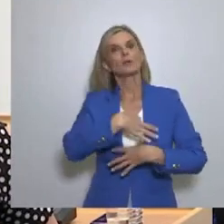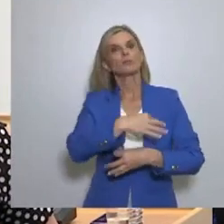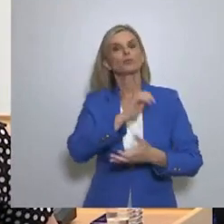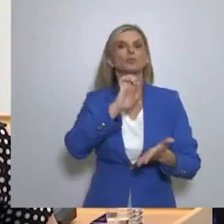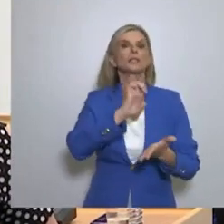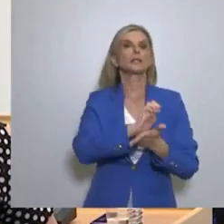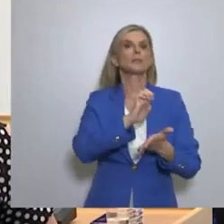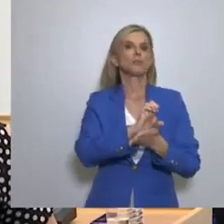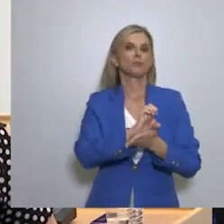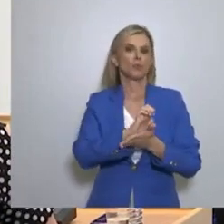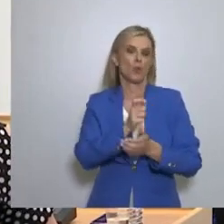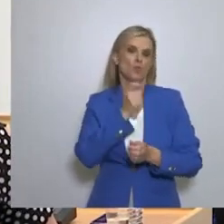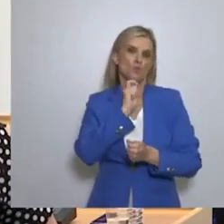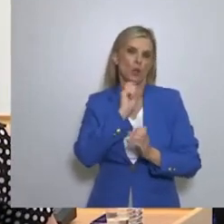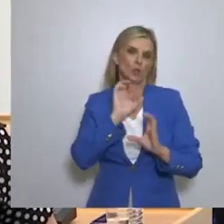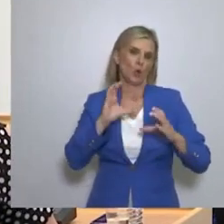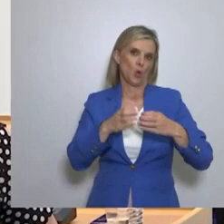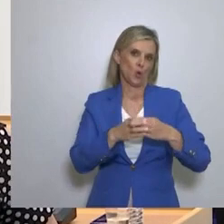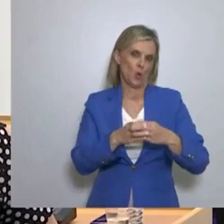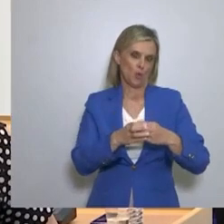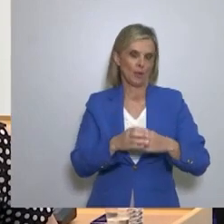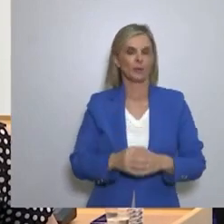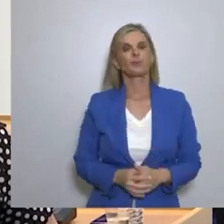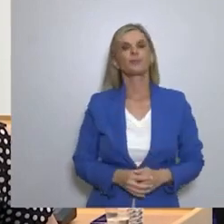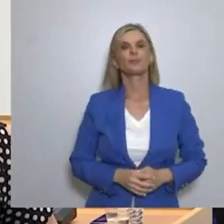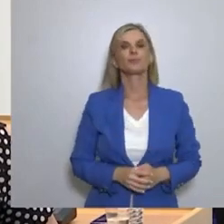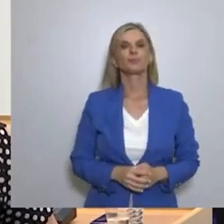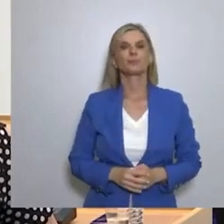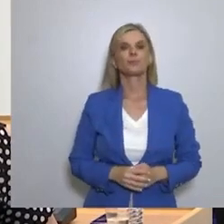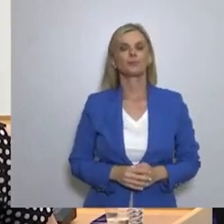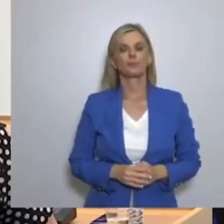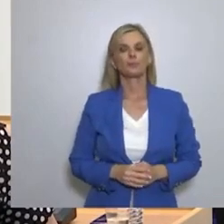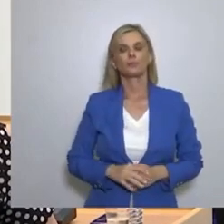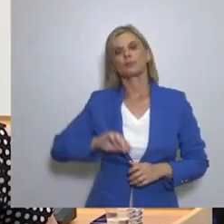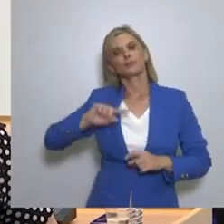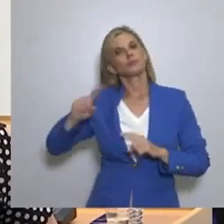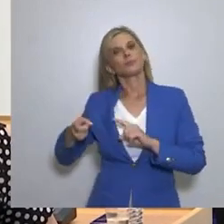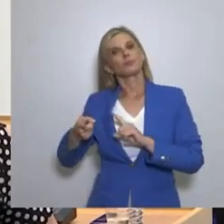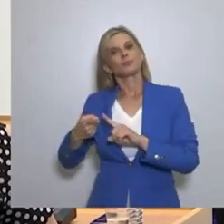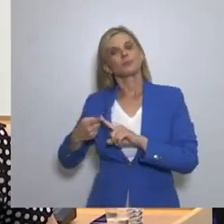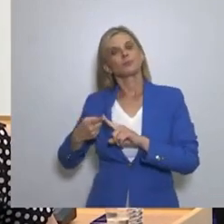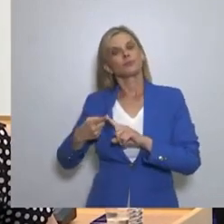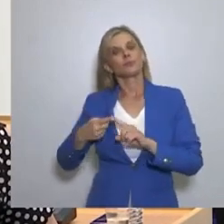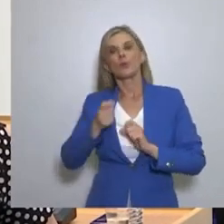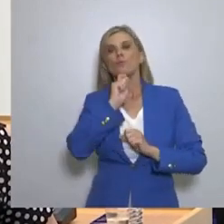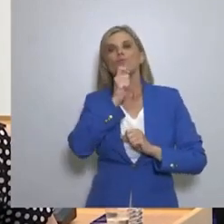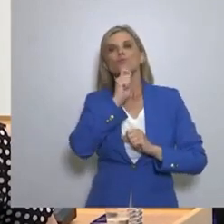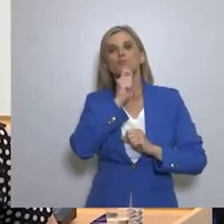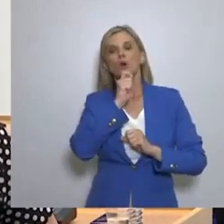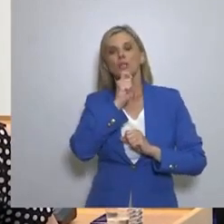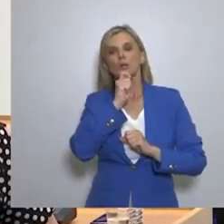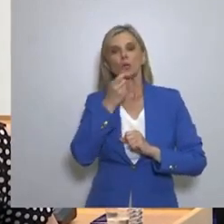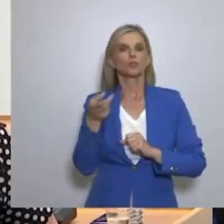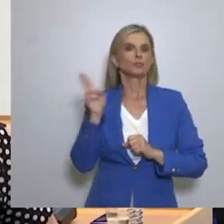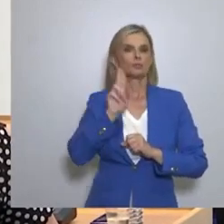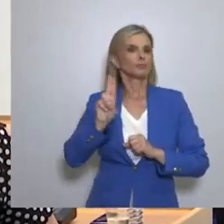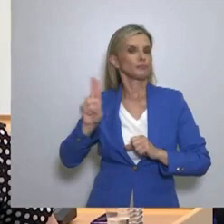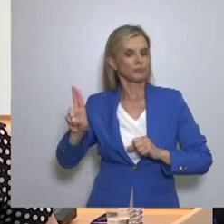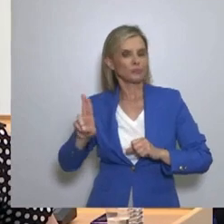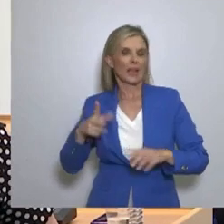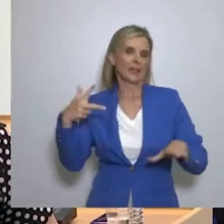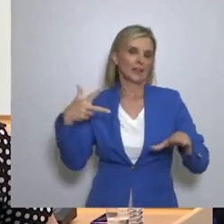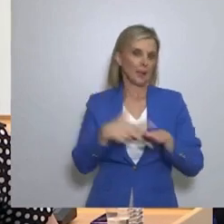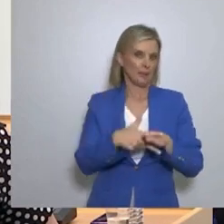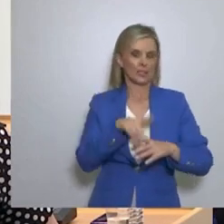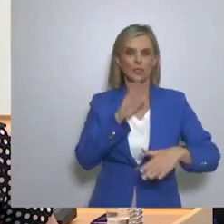ο κύριος Μενεκής Νικόλαος Οταμίας του Πολιτικού Φορέα, ο πρόεδρος μας Αρτέμις Σόρας,